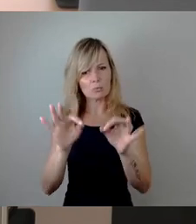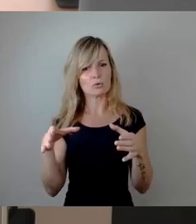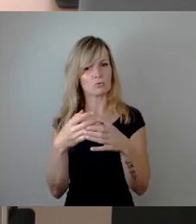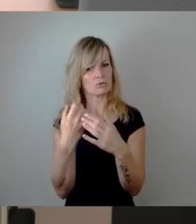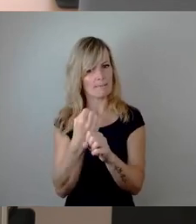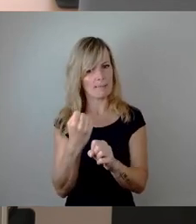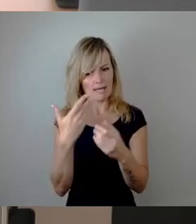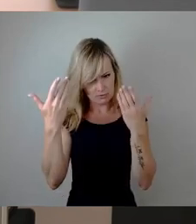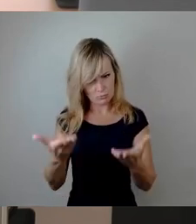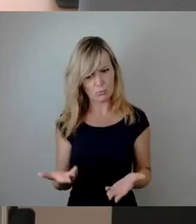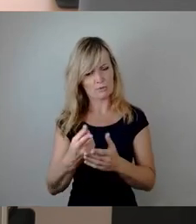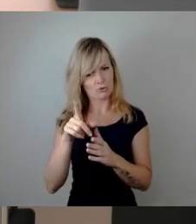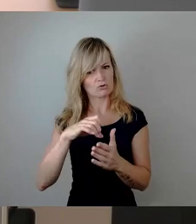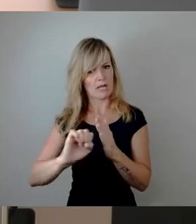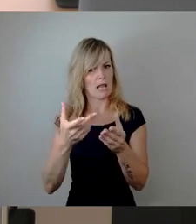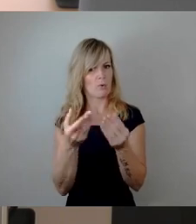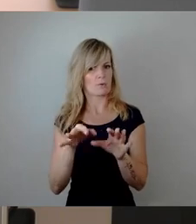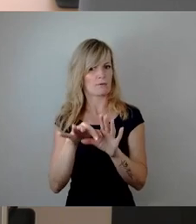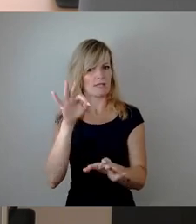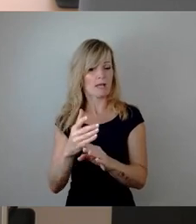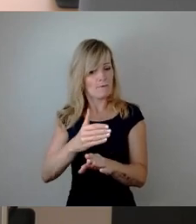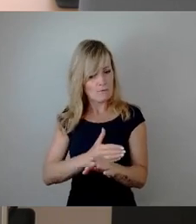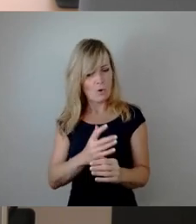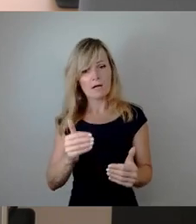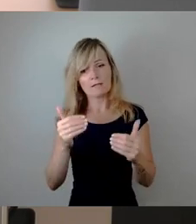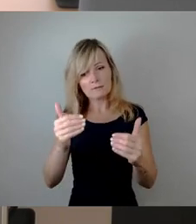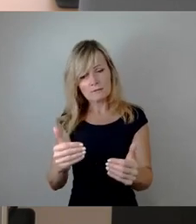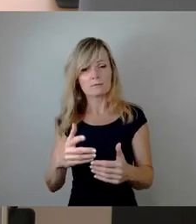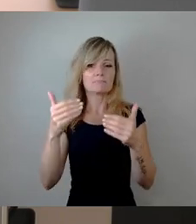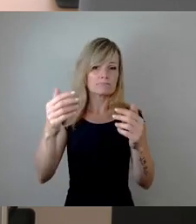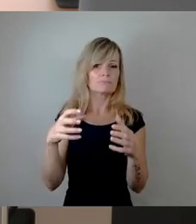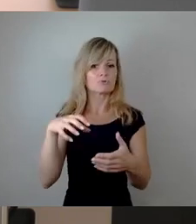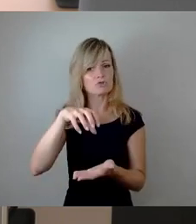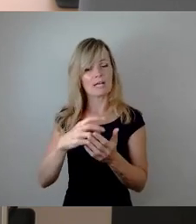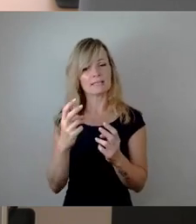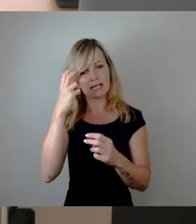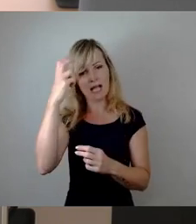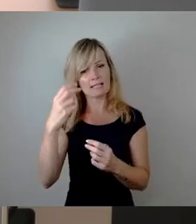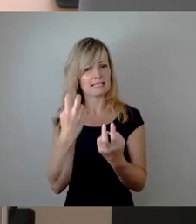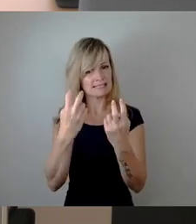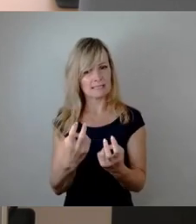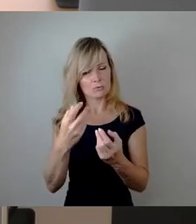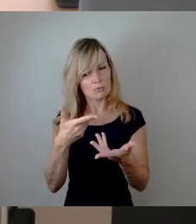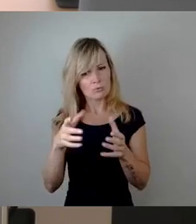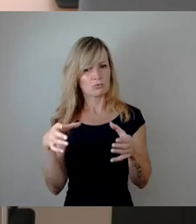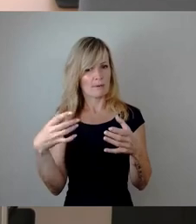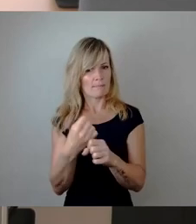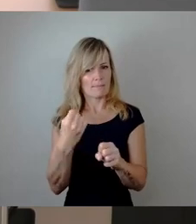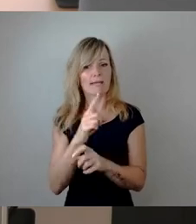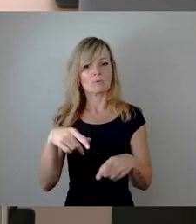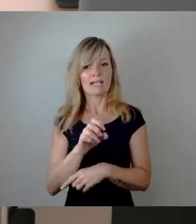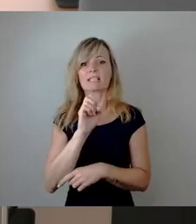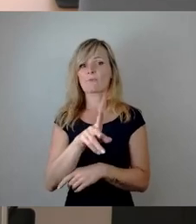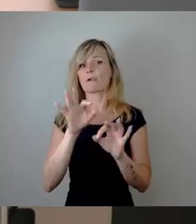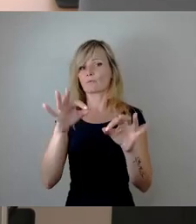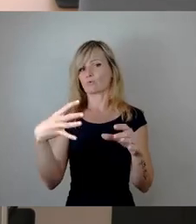auch zwischen den Ausschusssitzungen, auch vor den Stadtratssitzungen, auch während der Stadtratssitzung. Das ist der Kern. Und dann kommen wir mit zwölf gut hin. Und ich